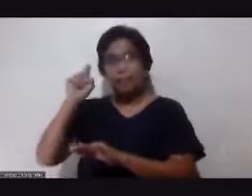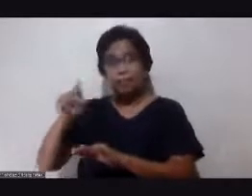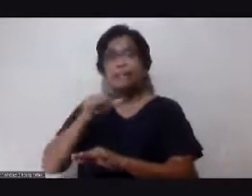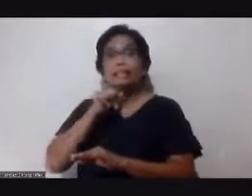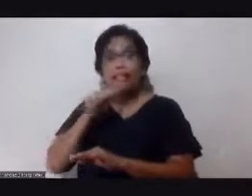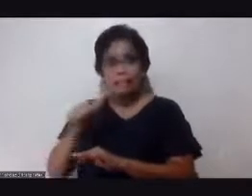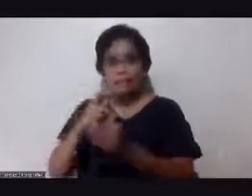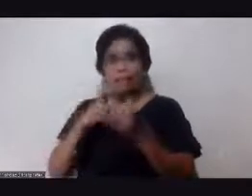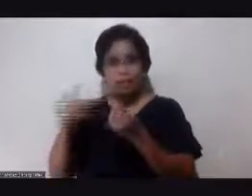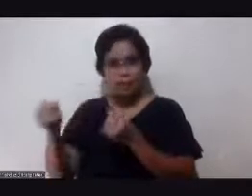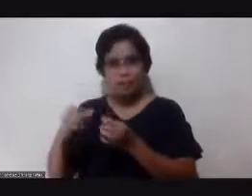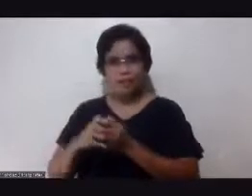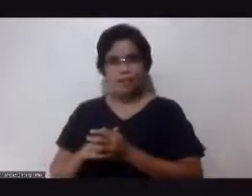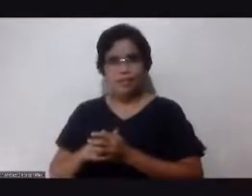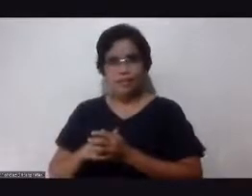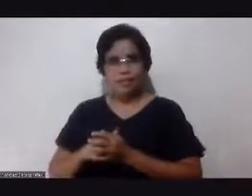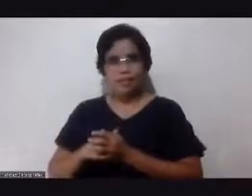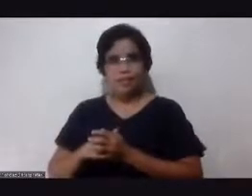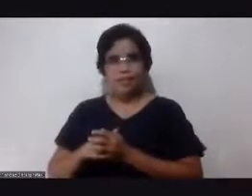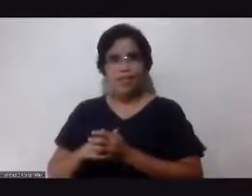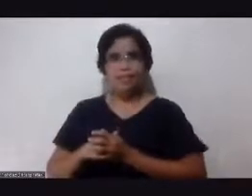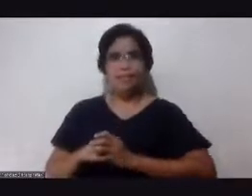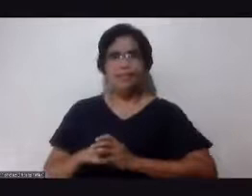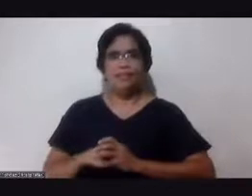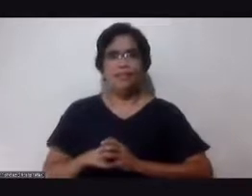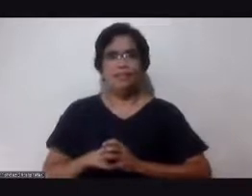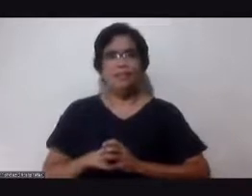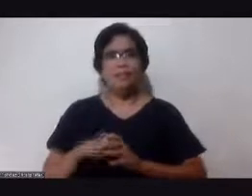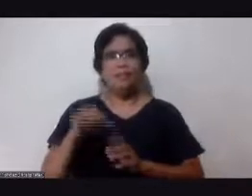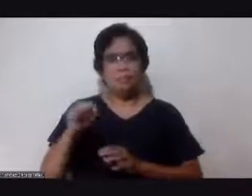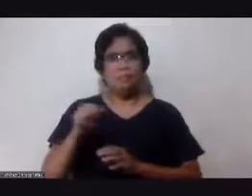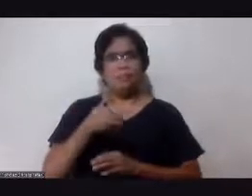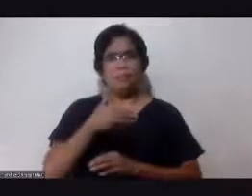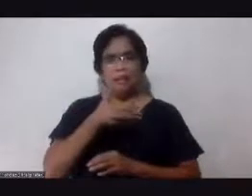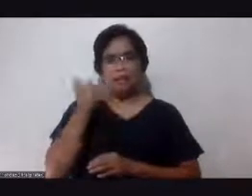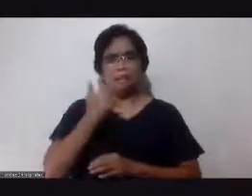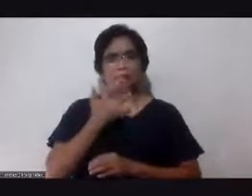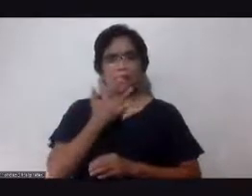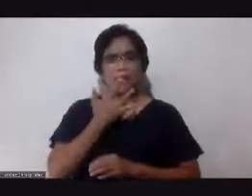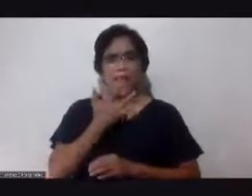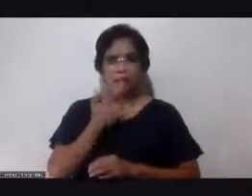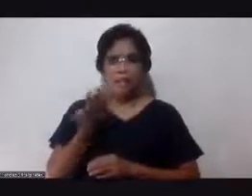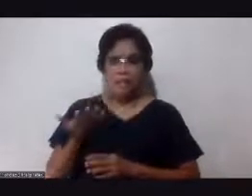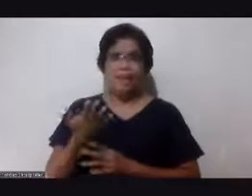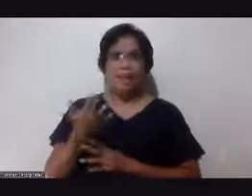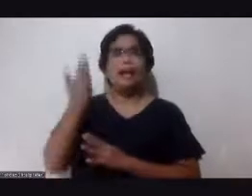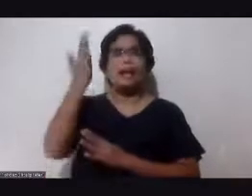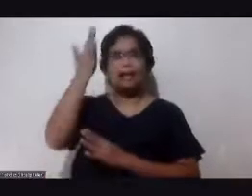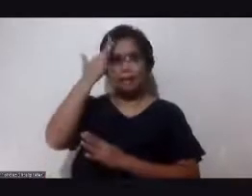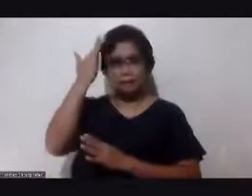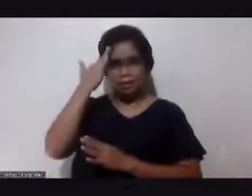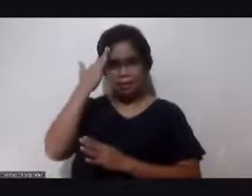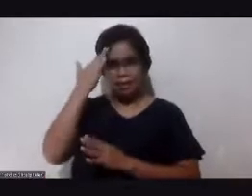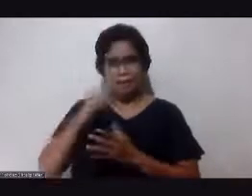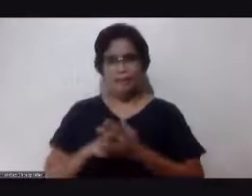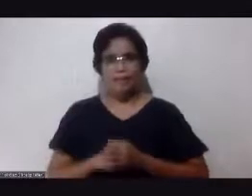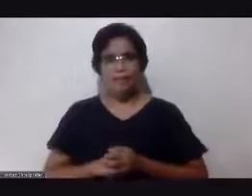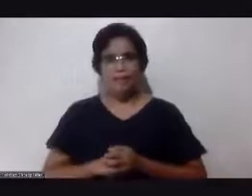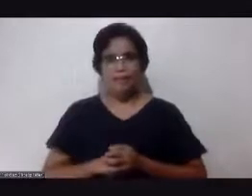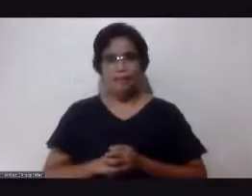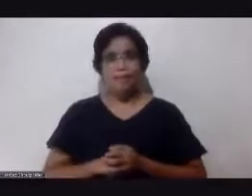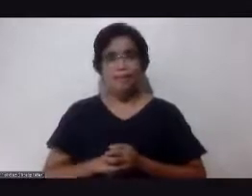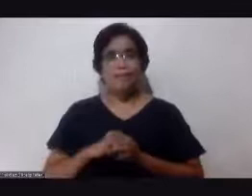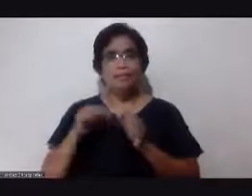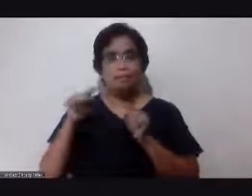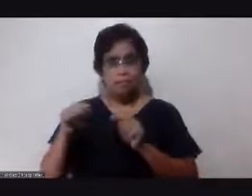dapat. Yeah. Dapat di mo na gawin. So, I prefer na alam mo na, okay? Maybe, and that's